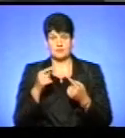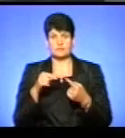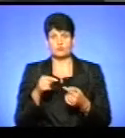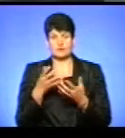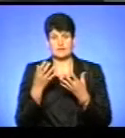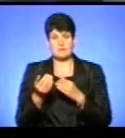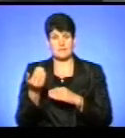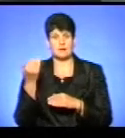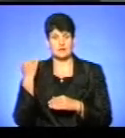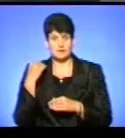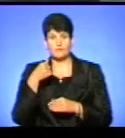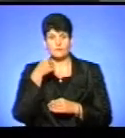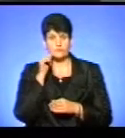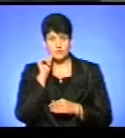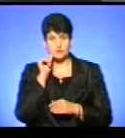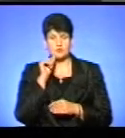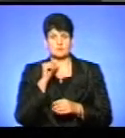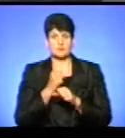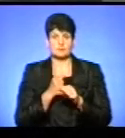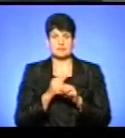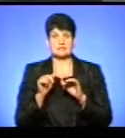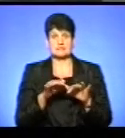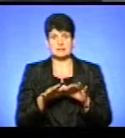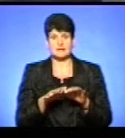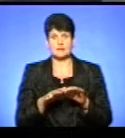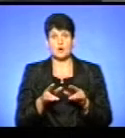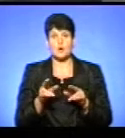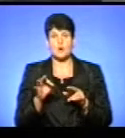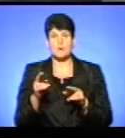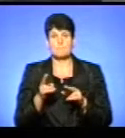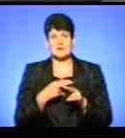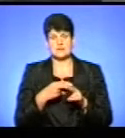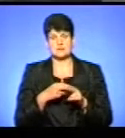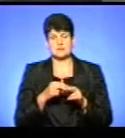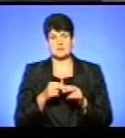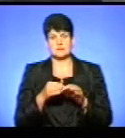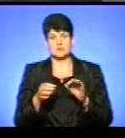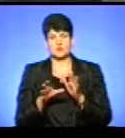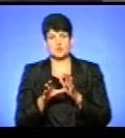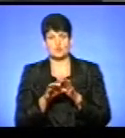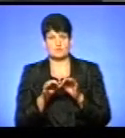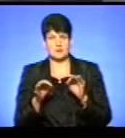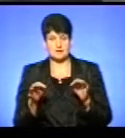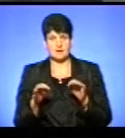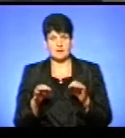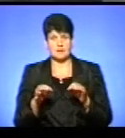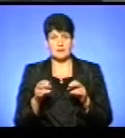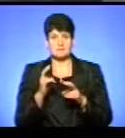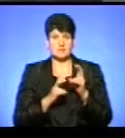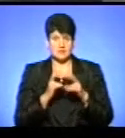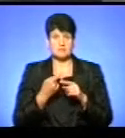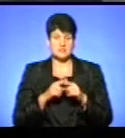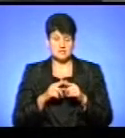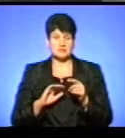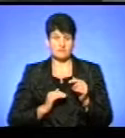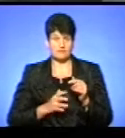перед тим, тобто, вчора ми вжили заходи до обеструмлення даних споруд. Відповідно, підприємець, власник знав це, що